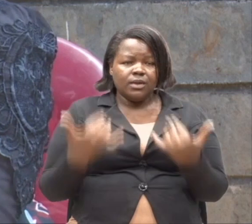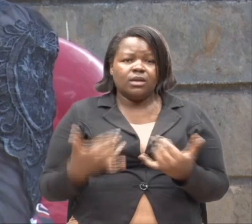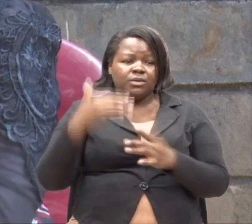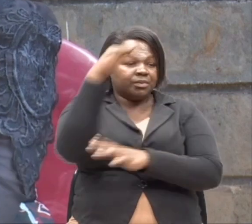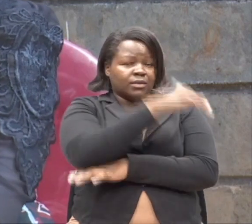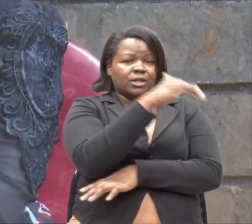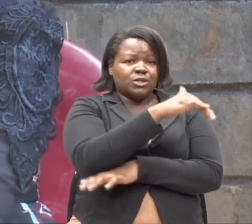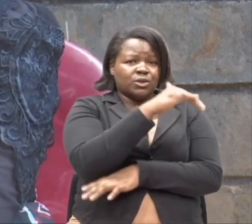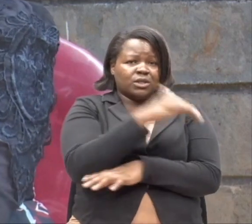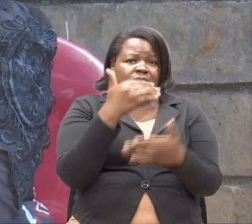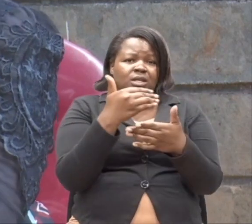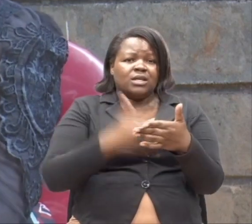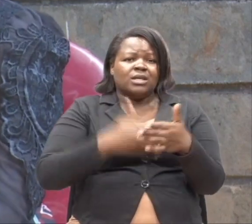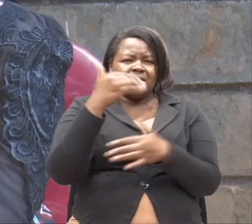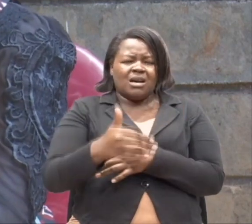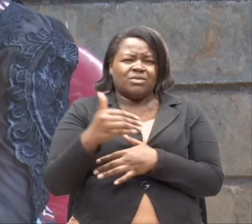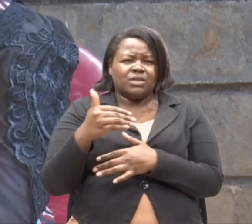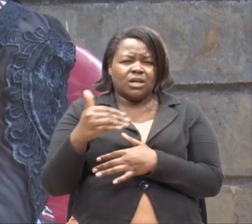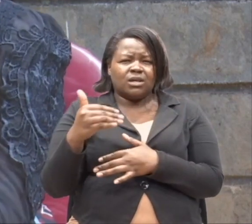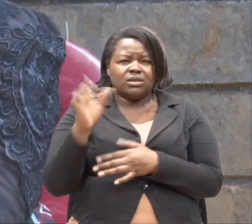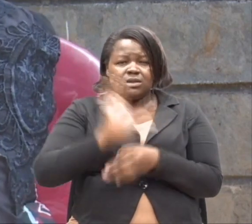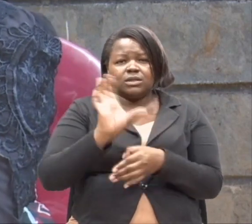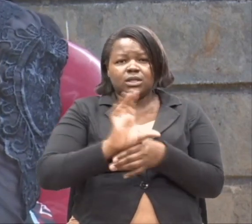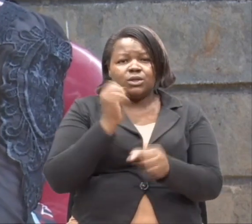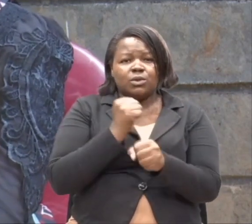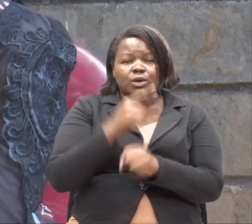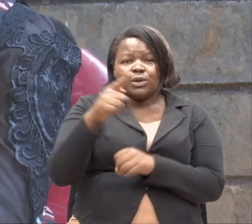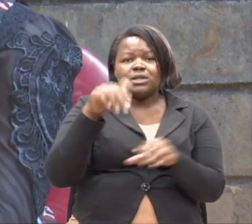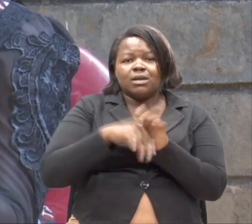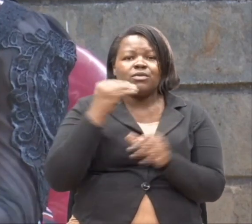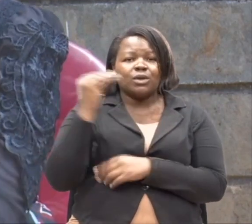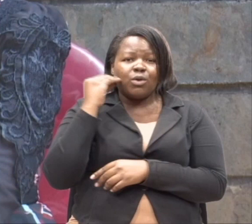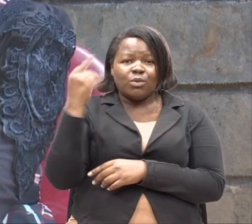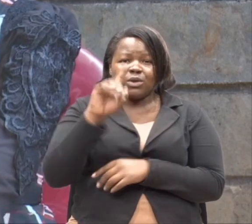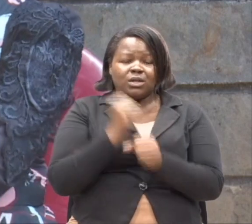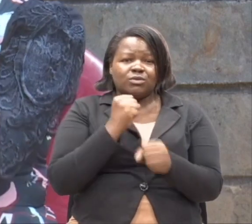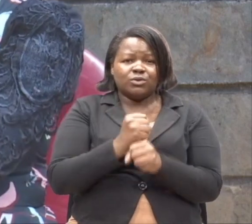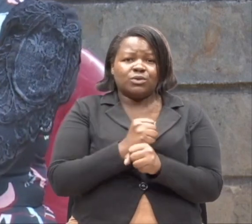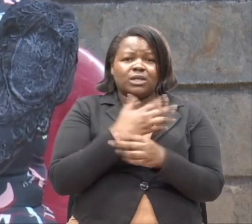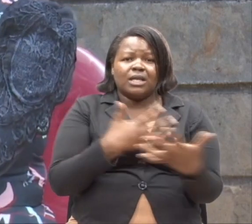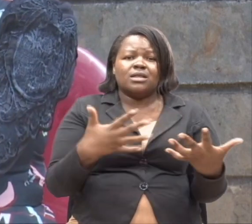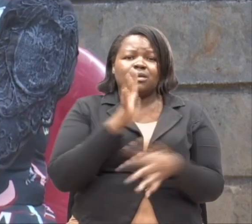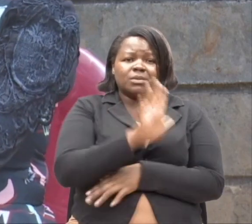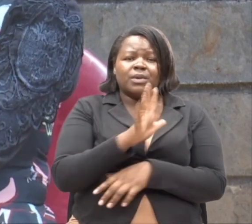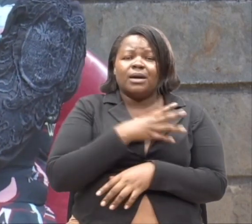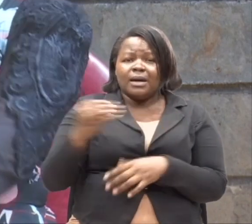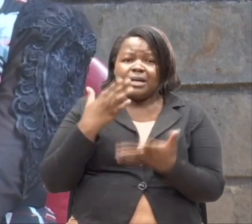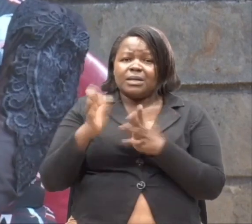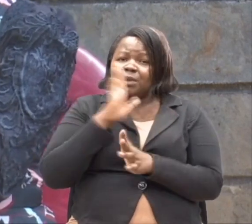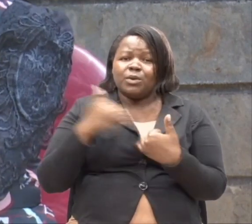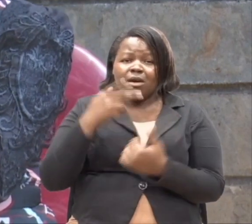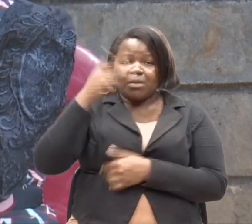Jiyo ni kirudi yafta. Kuli zakanisi. Yes. Huko katika boma. Ibele unafanya mambo yako. Ndiyo. Na